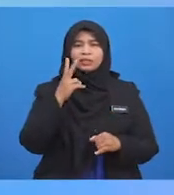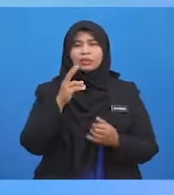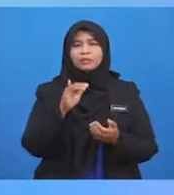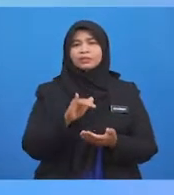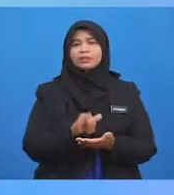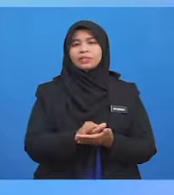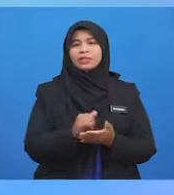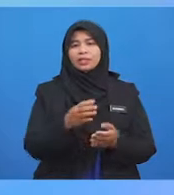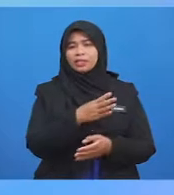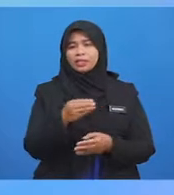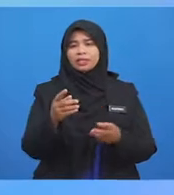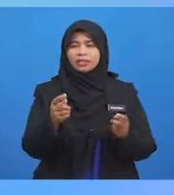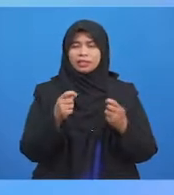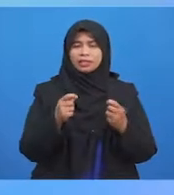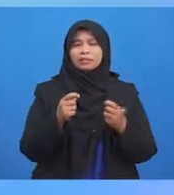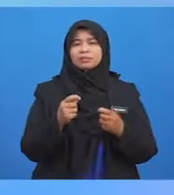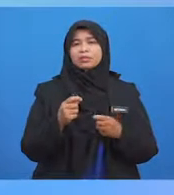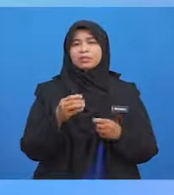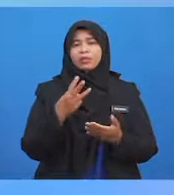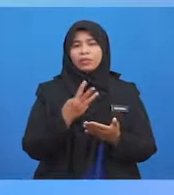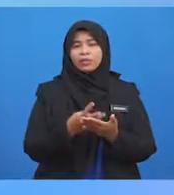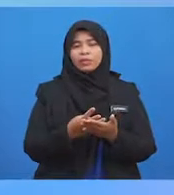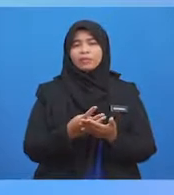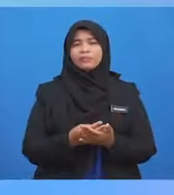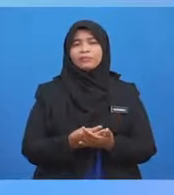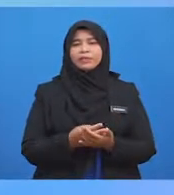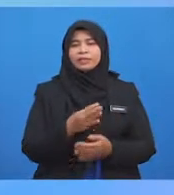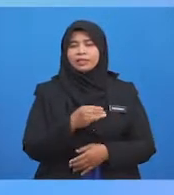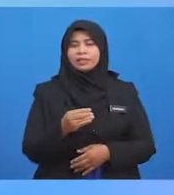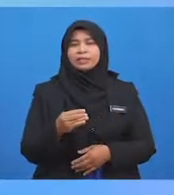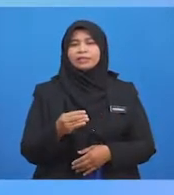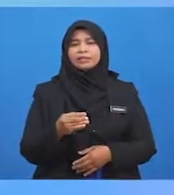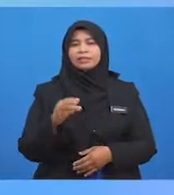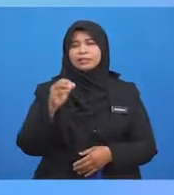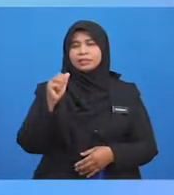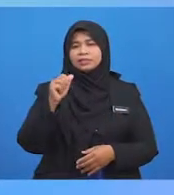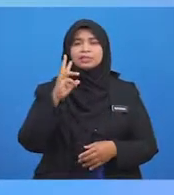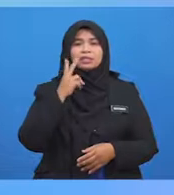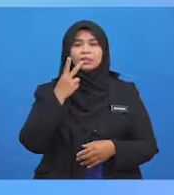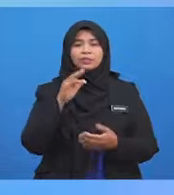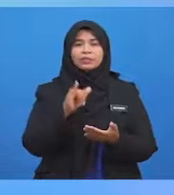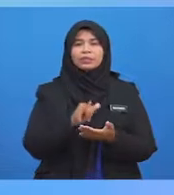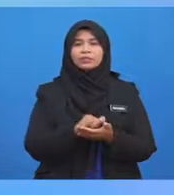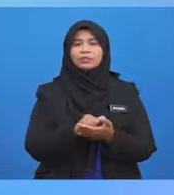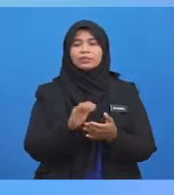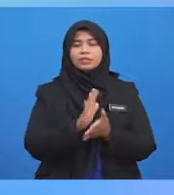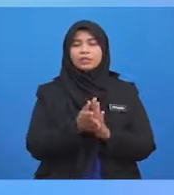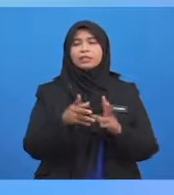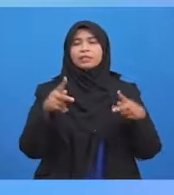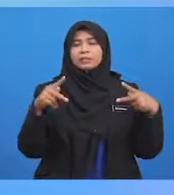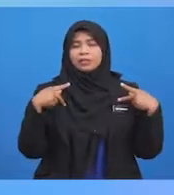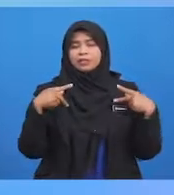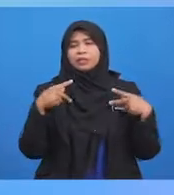Cik Kiah meredai sayur itu Kini menjadi milik Aisyah Lantaran Cik Kiah telah